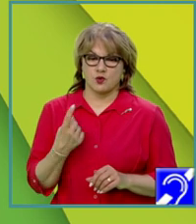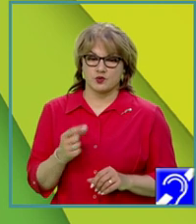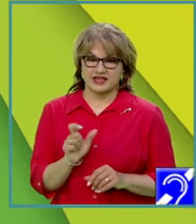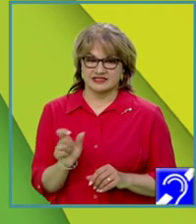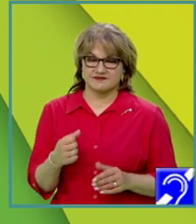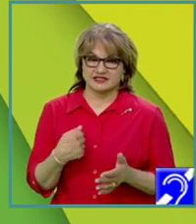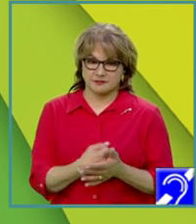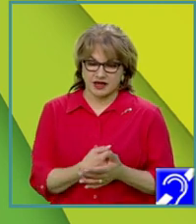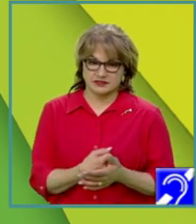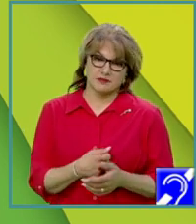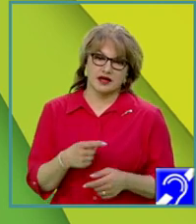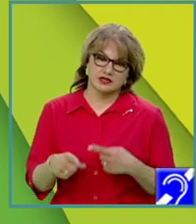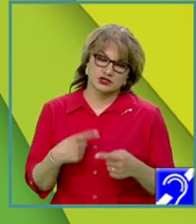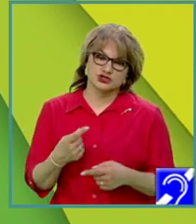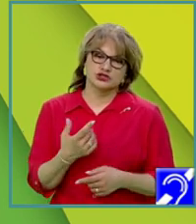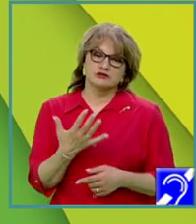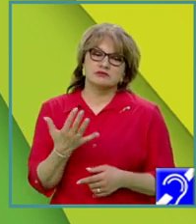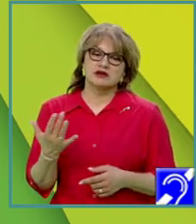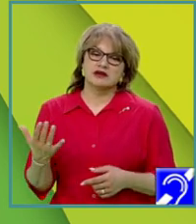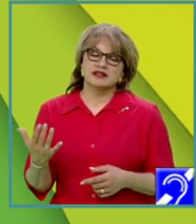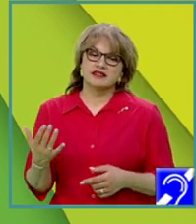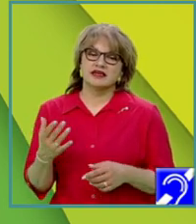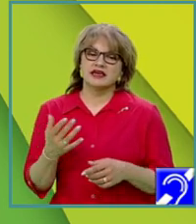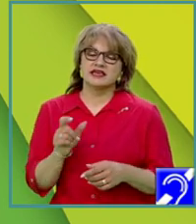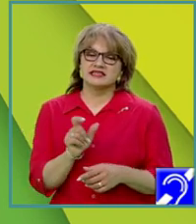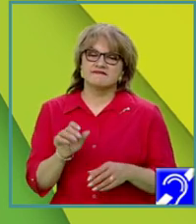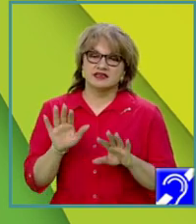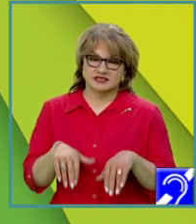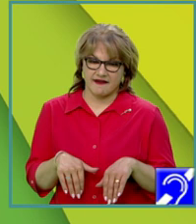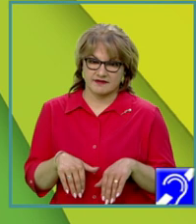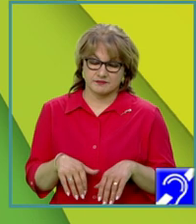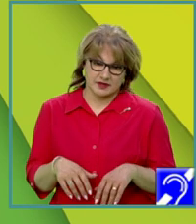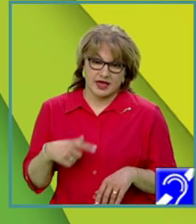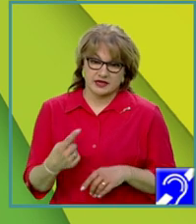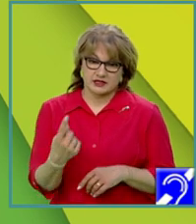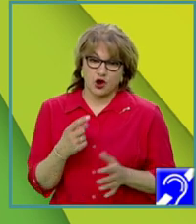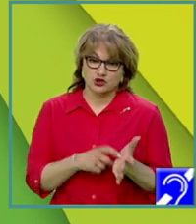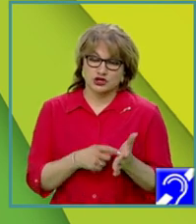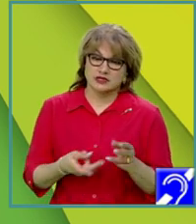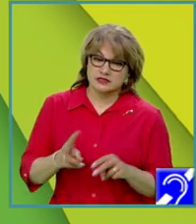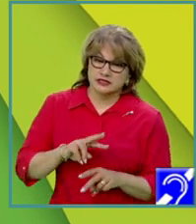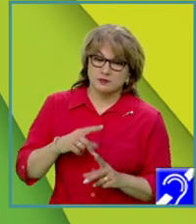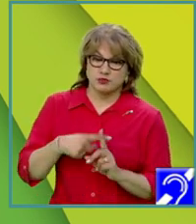secvențe maximale și câte secvențe avem. Apare o cerință în plus în cadrul